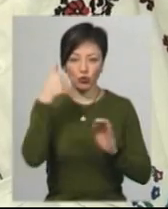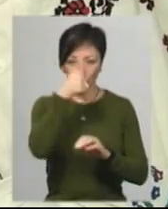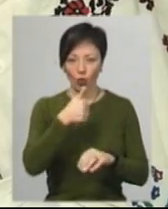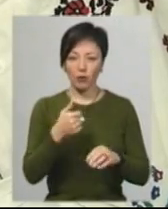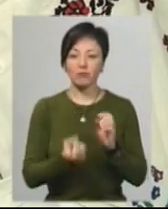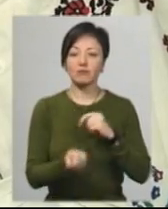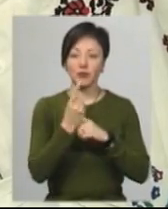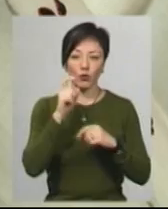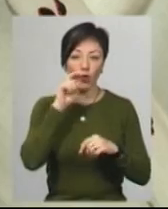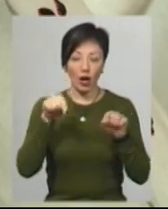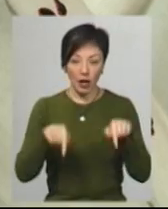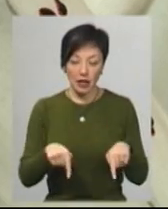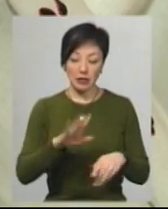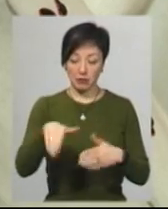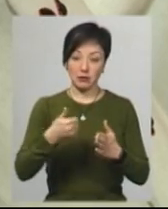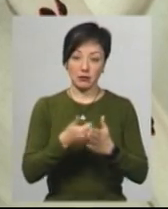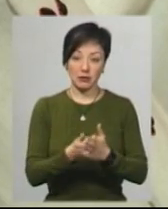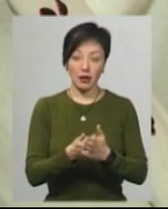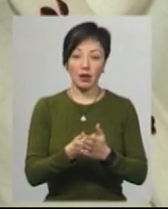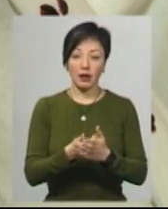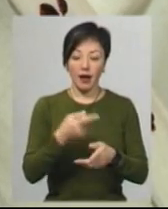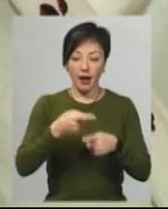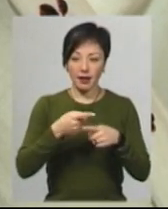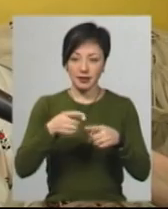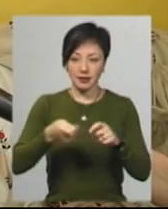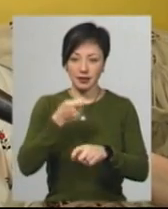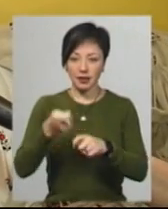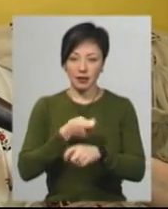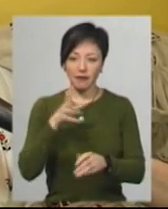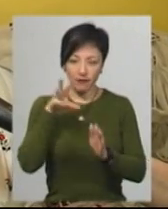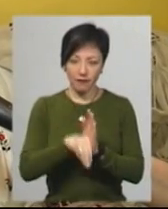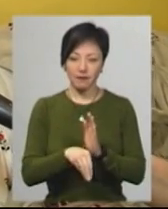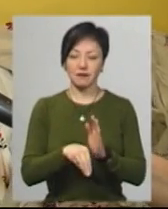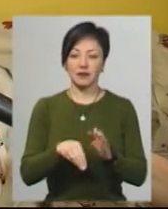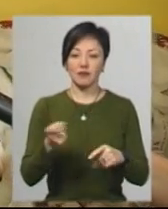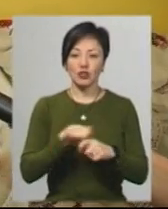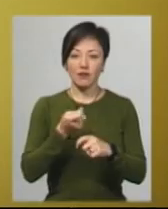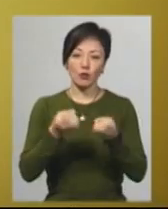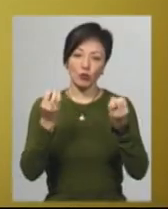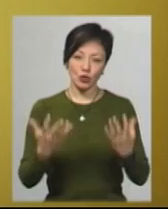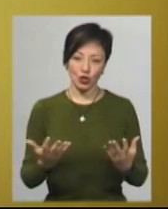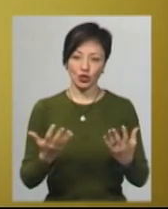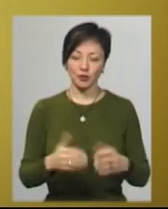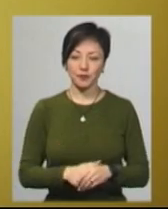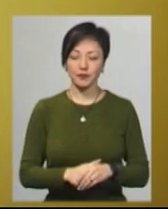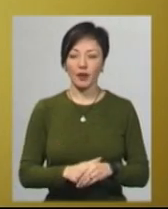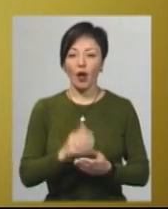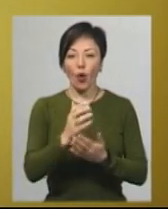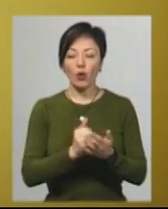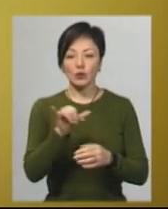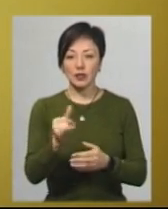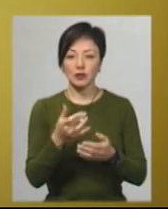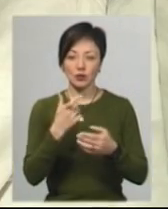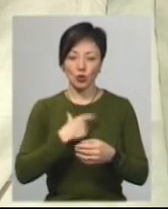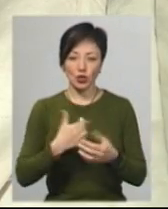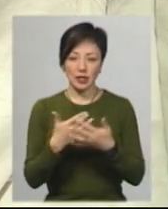зайшов. І з тих пір хрестик поселився надійно, тому що хрестиком вишивати простіше. У колекціонерки є сорочки